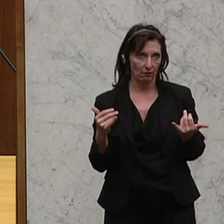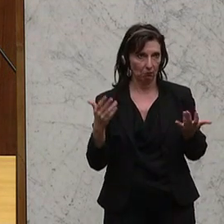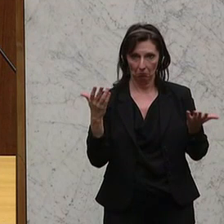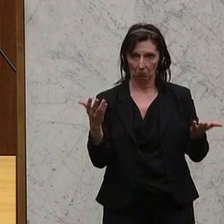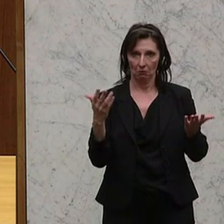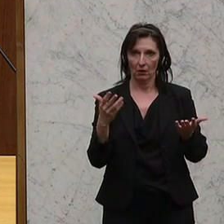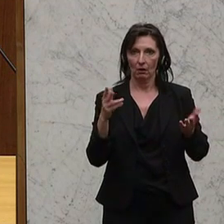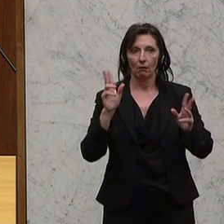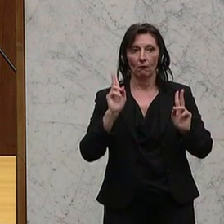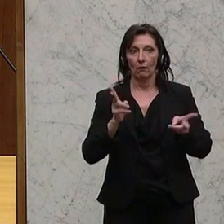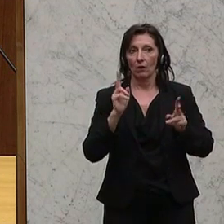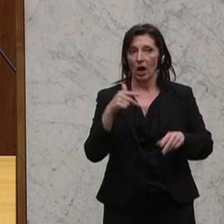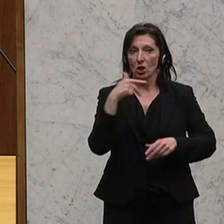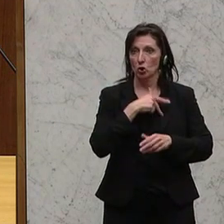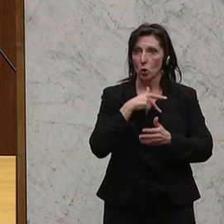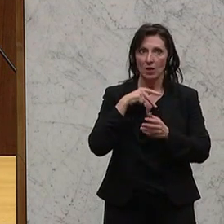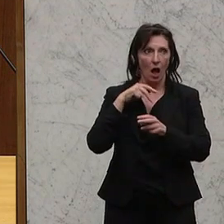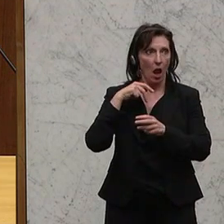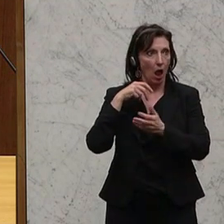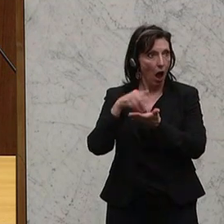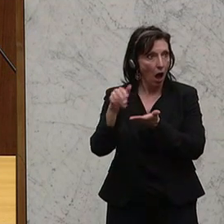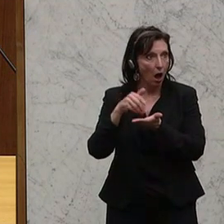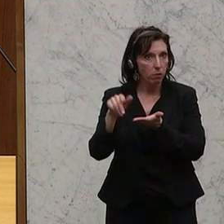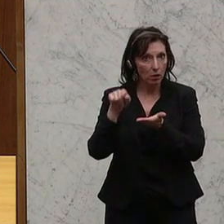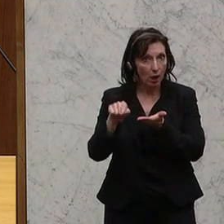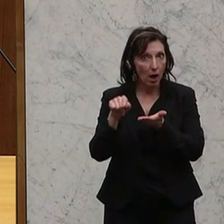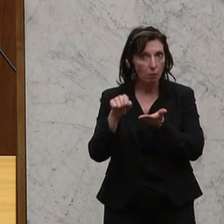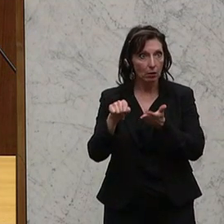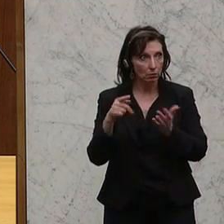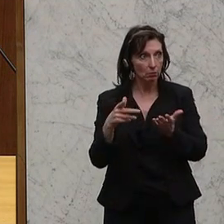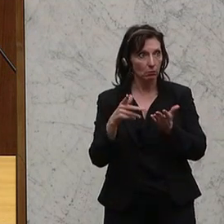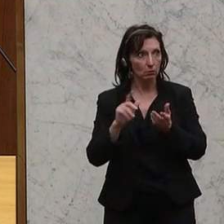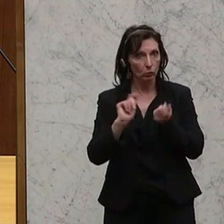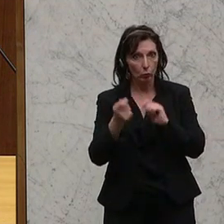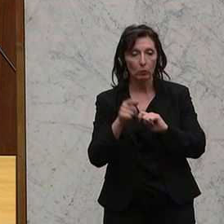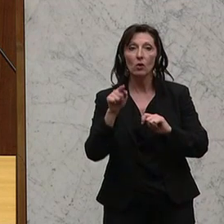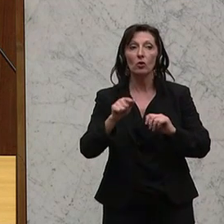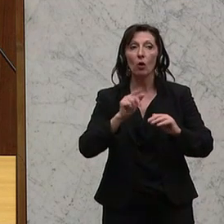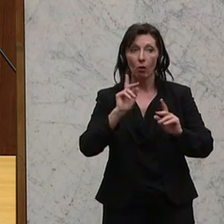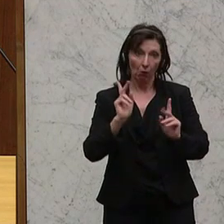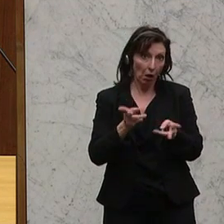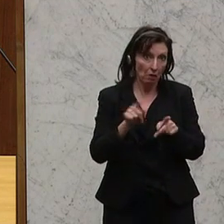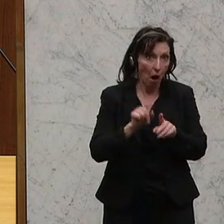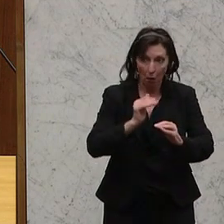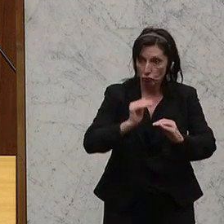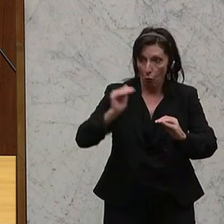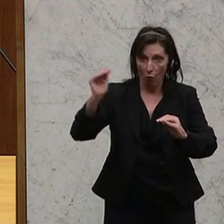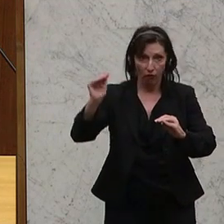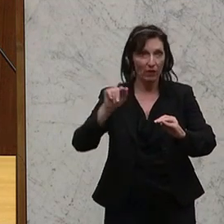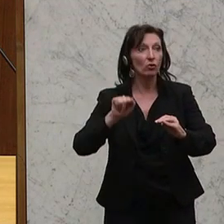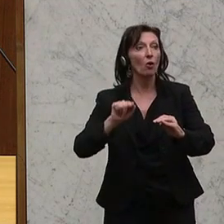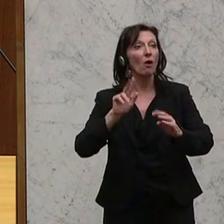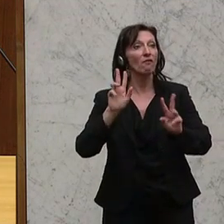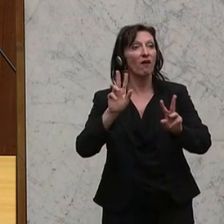steuert man die Sozialabgaben anders an, dass dort auch Progression drin ist, dort ist nämlich keine drin, dort ist sogar das Gegenteil durch die